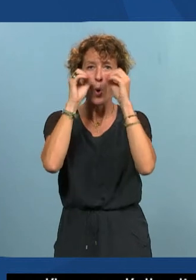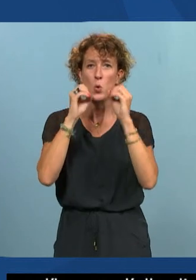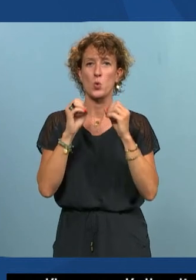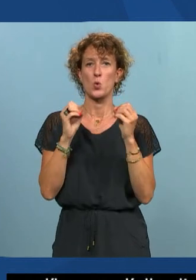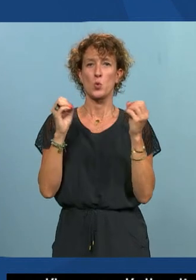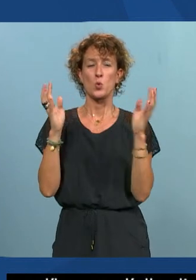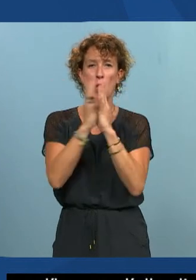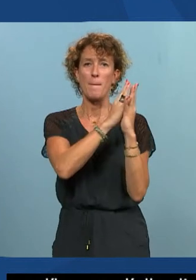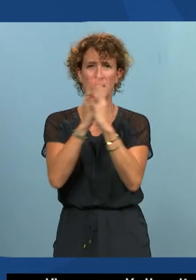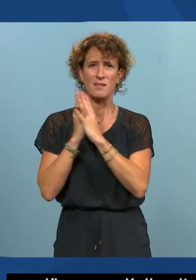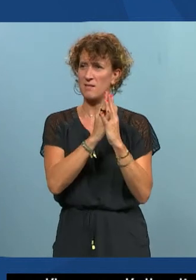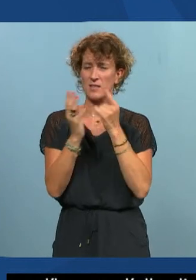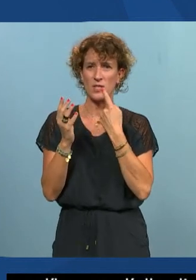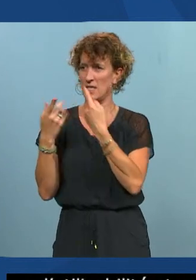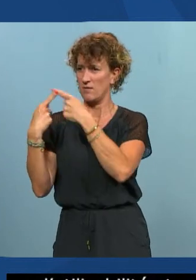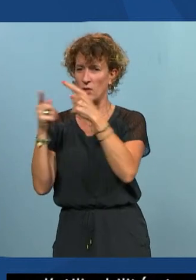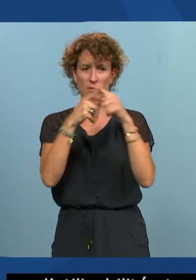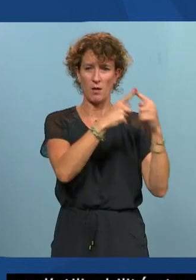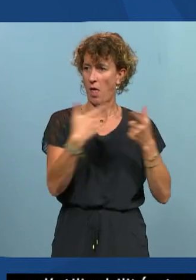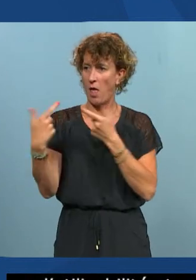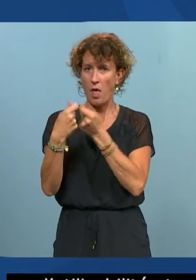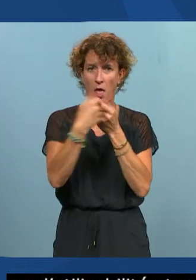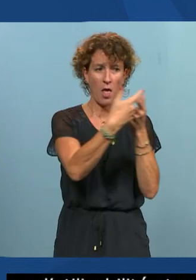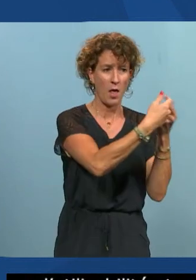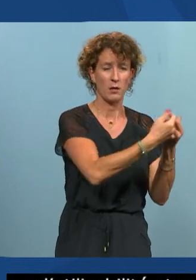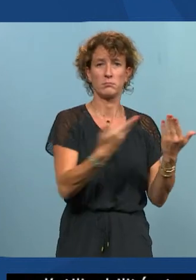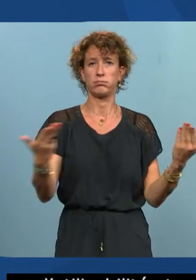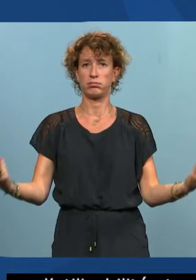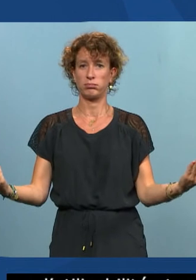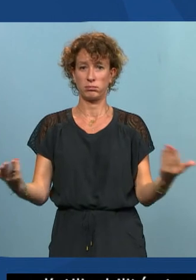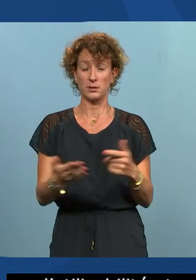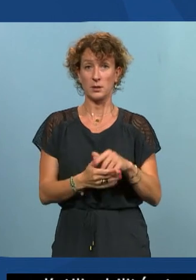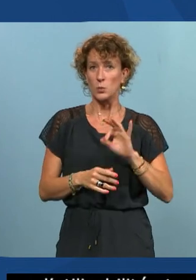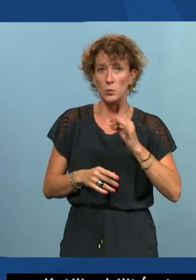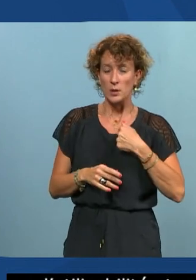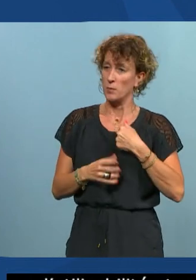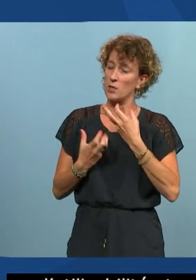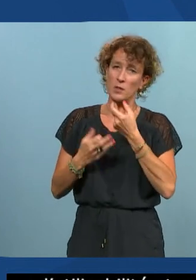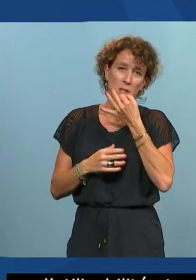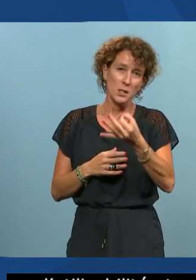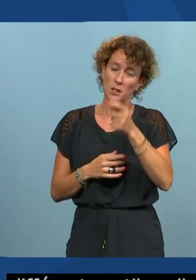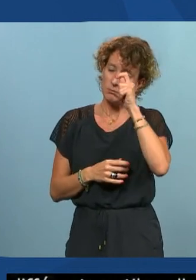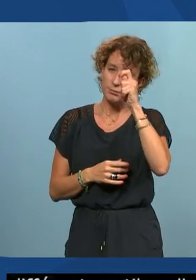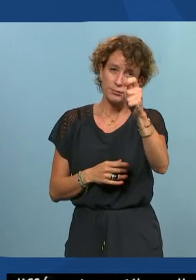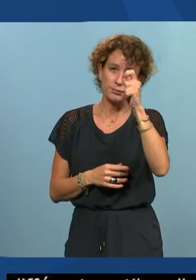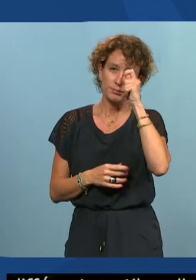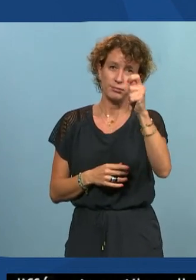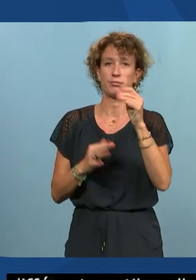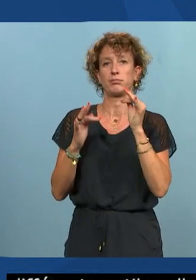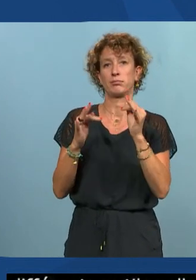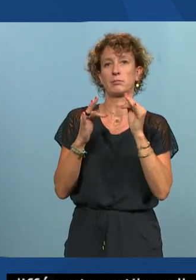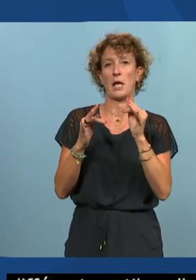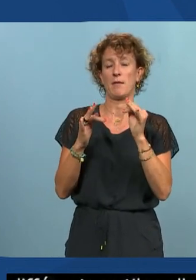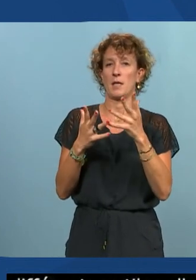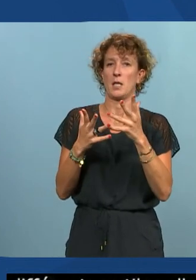à un nouvel environnement je voudrais dire mon admiration je voudrais dire mon admiration professionnelle pour l